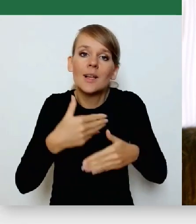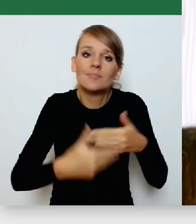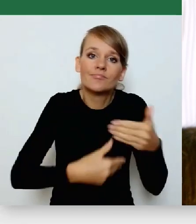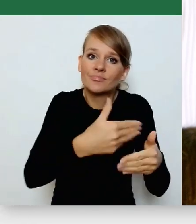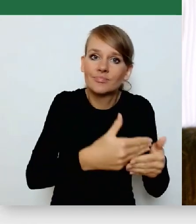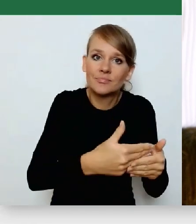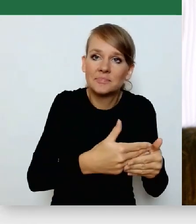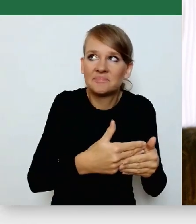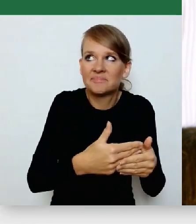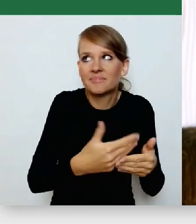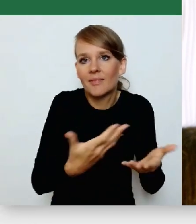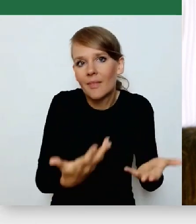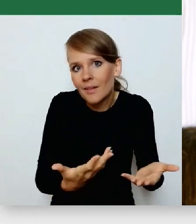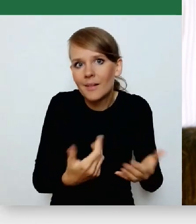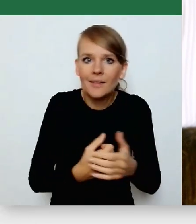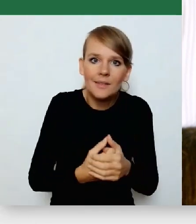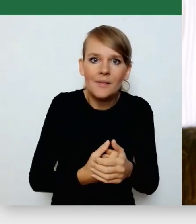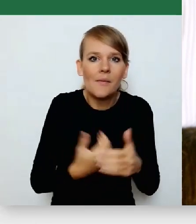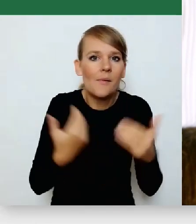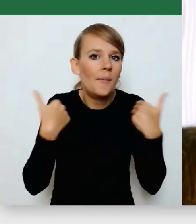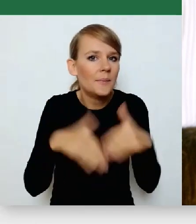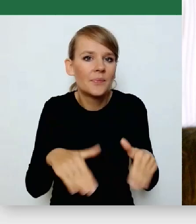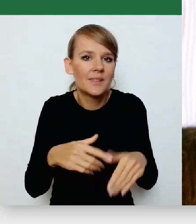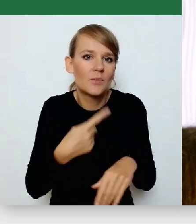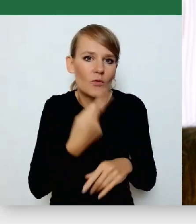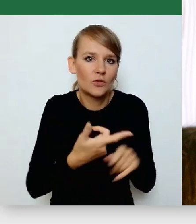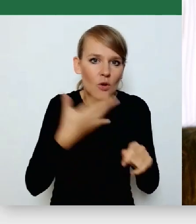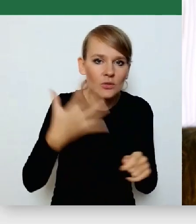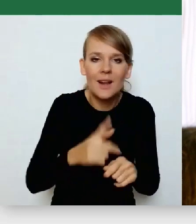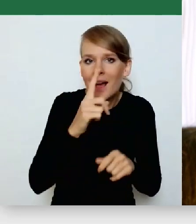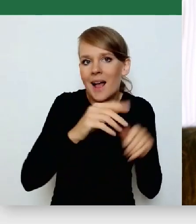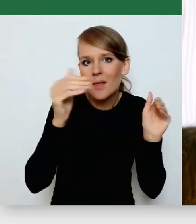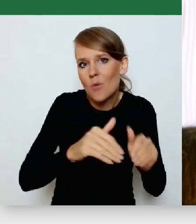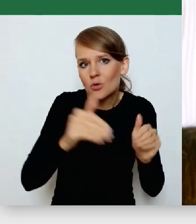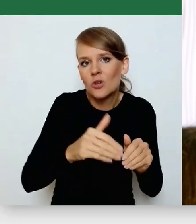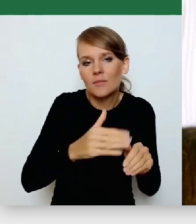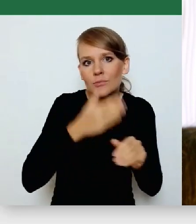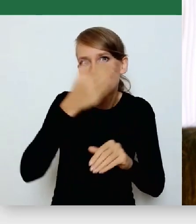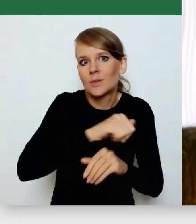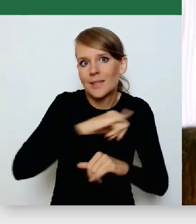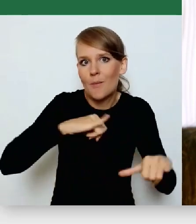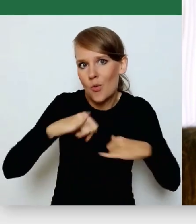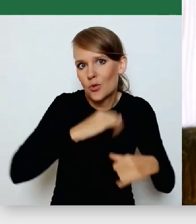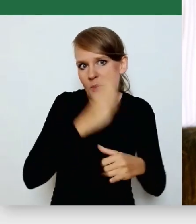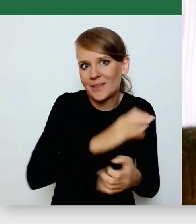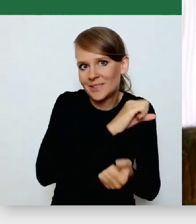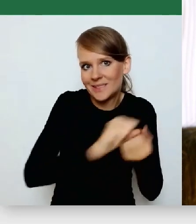nie wiem, nie chcę tutaj użyć mocnego słowa, albo, ale naprawdę do zniszczenia samorządów i do uczynienia